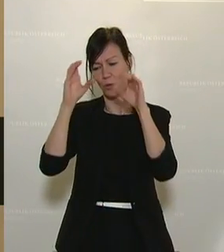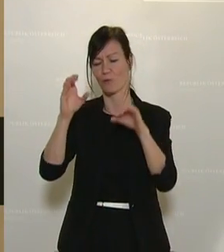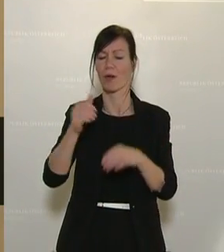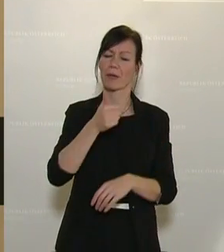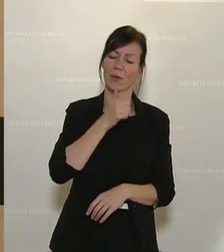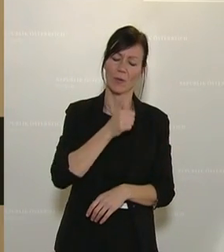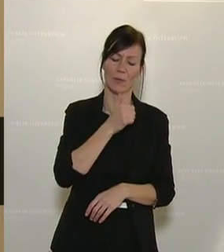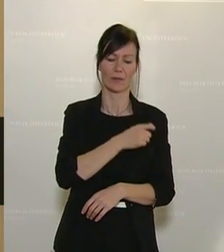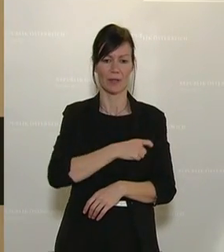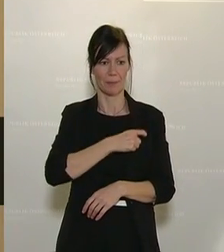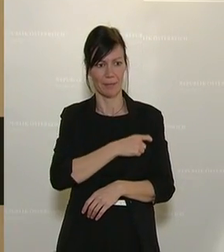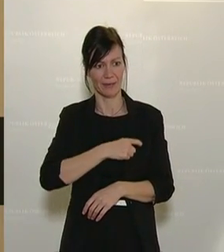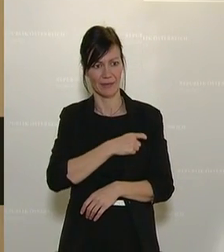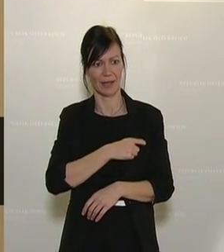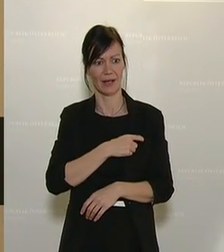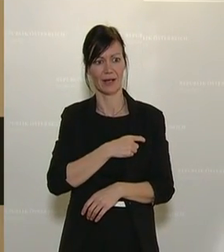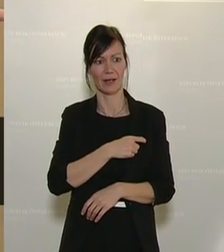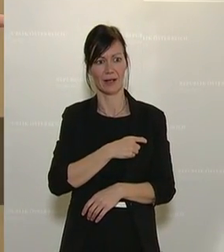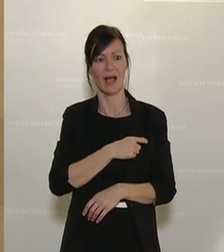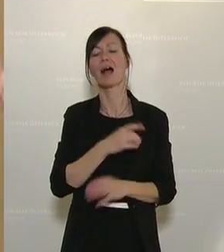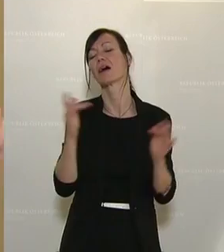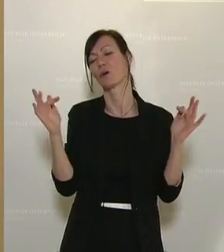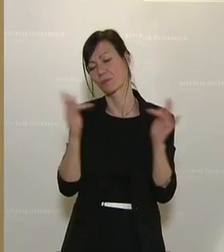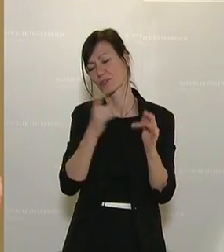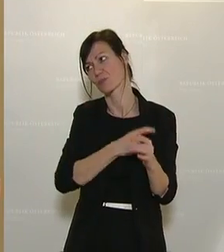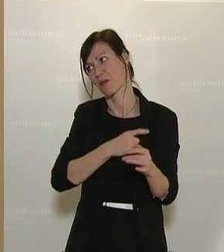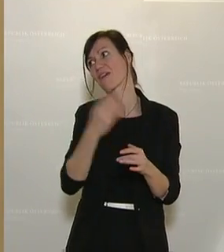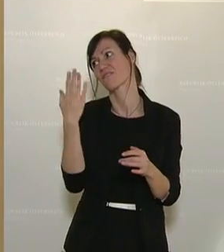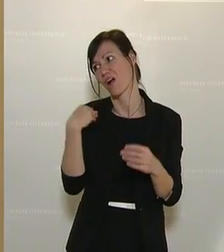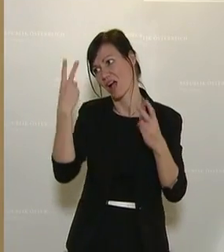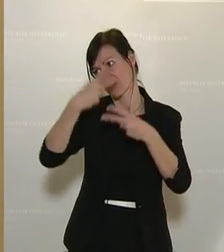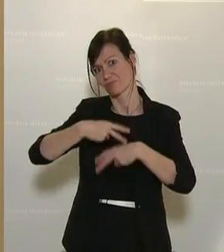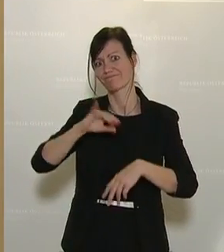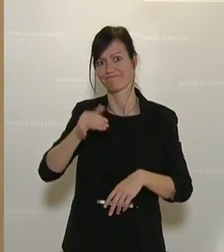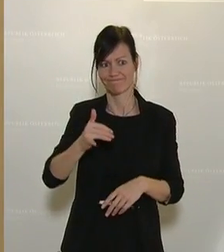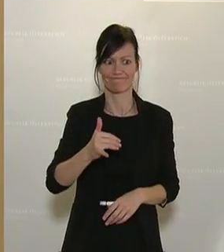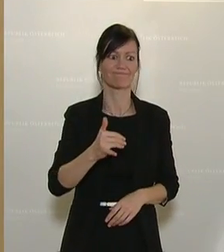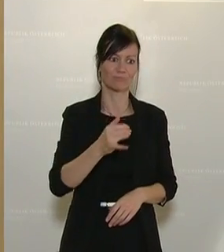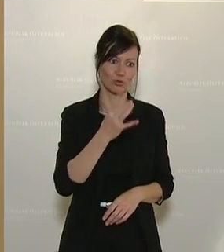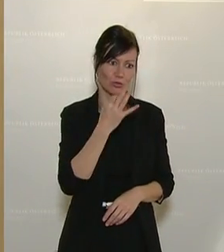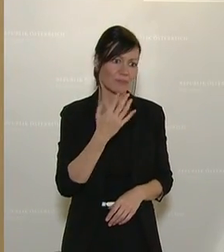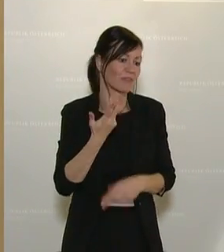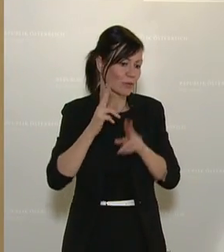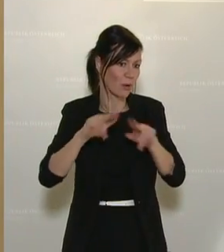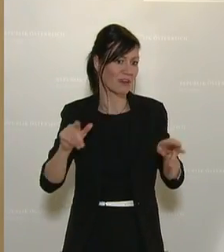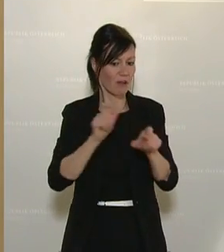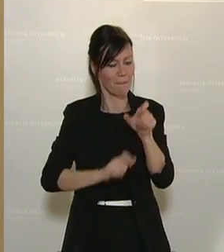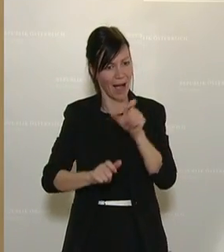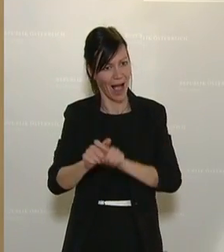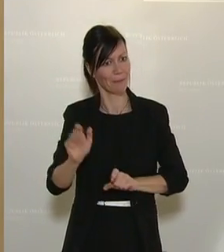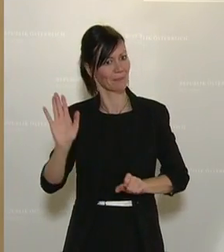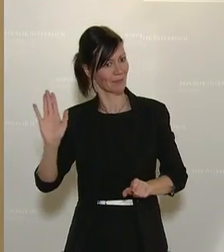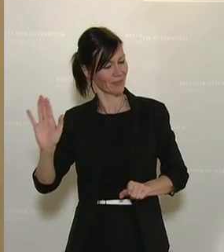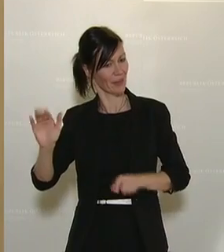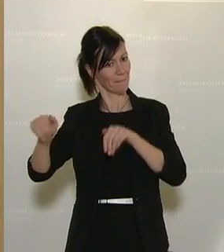dem zugegebenermaßen die Oppositionsparteien auch zugestimmt haben. Man muss immer auch davon ausgehen, dass die Beamtenschaft in den